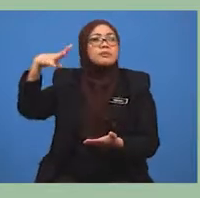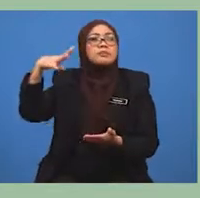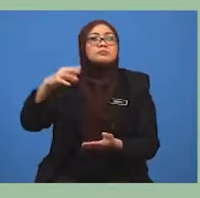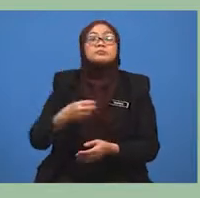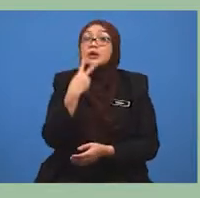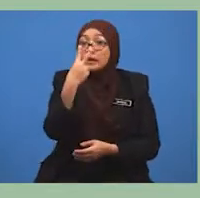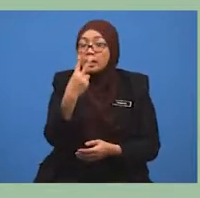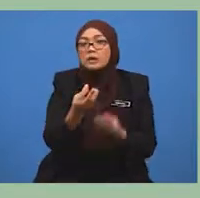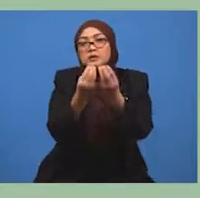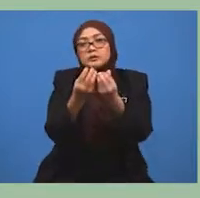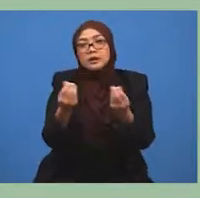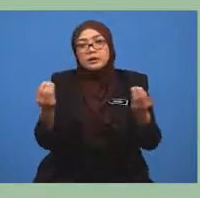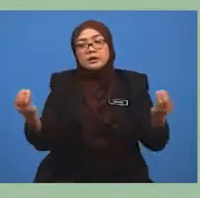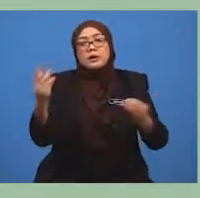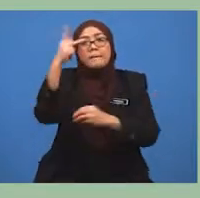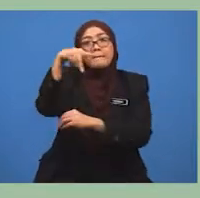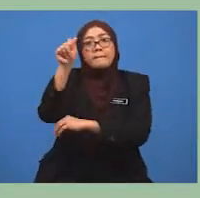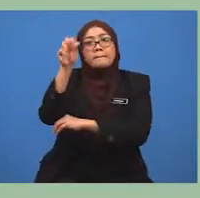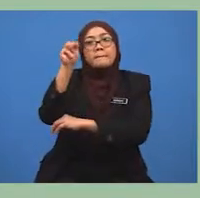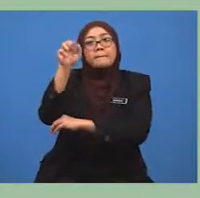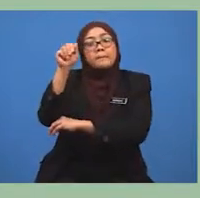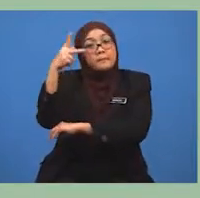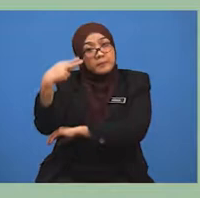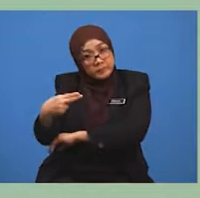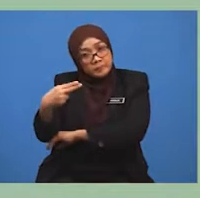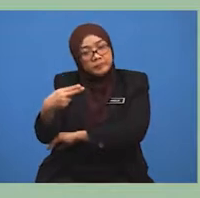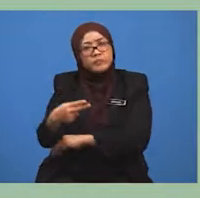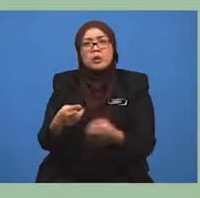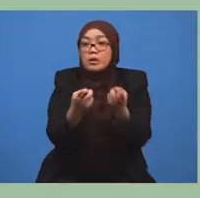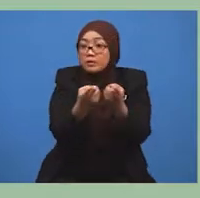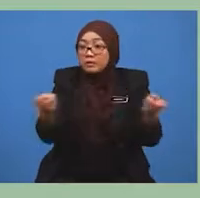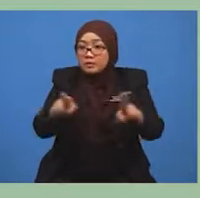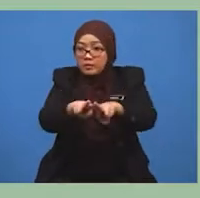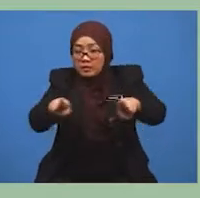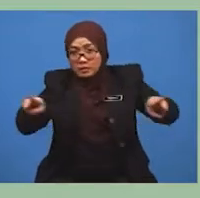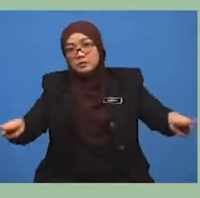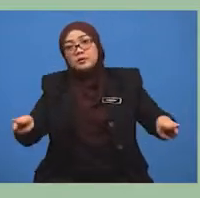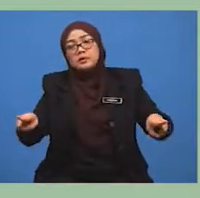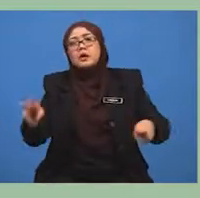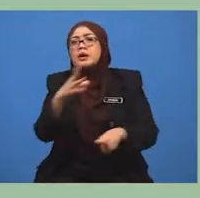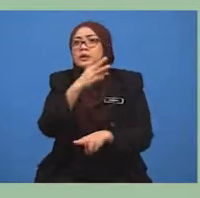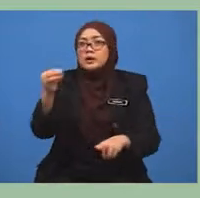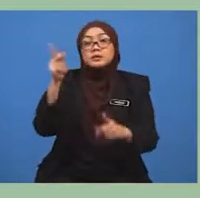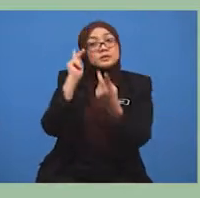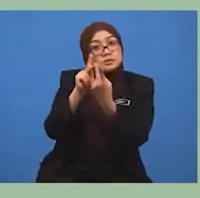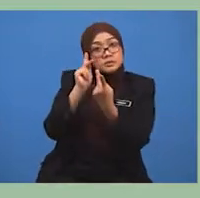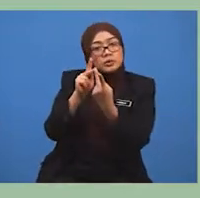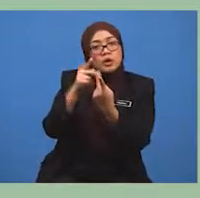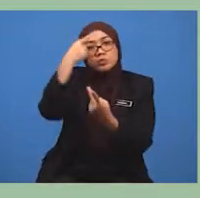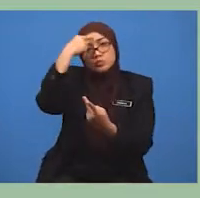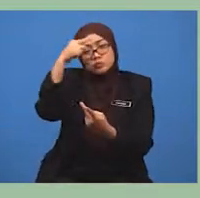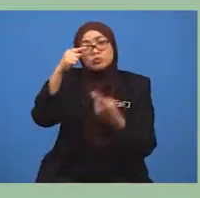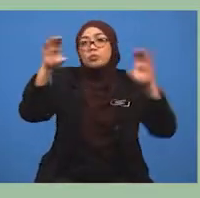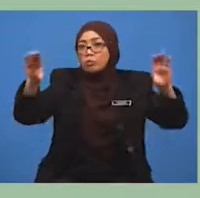Tanah pamah adalah rata dan sesuai untuk pembinaan jaringan pengangkutan. Maka,